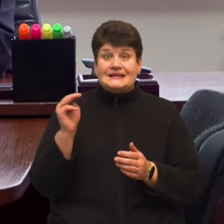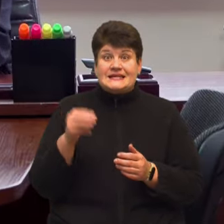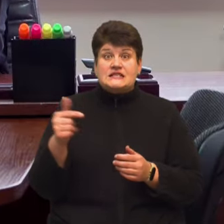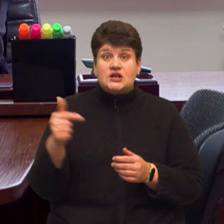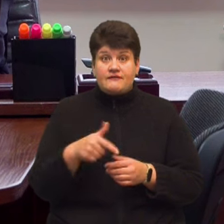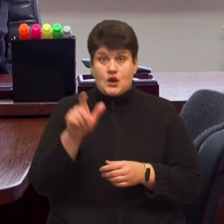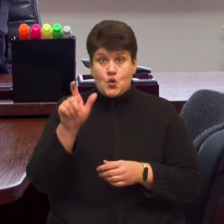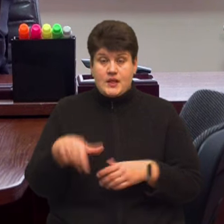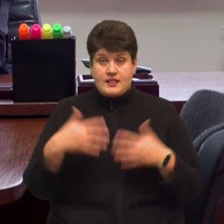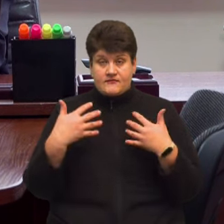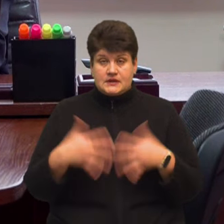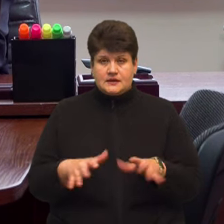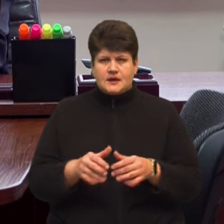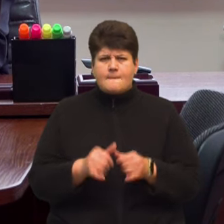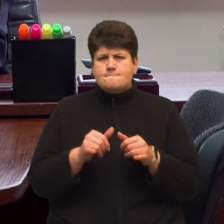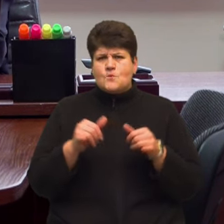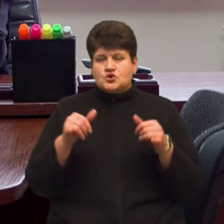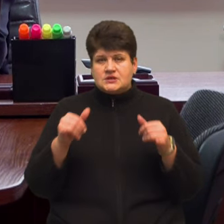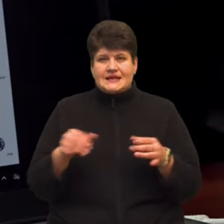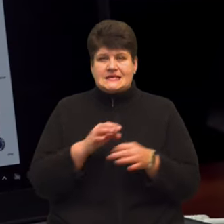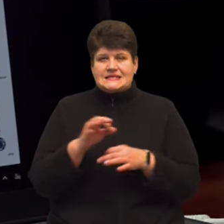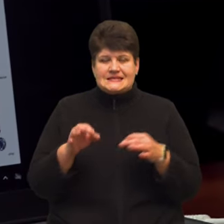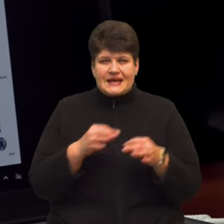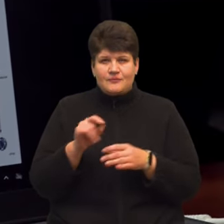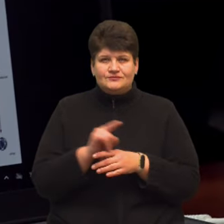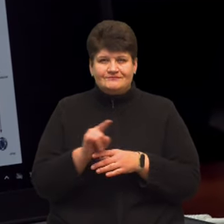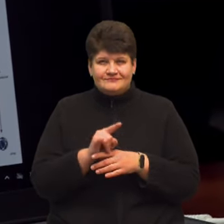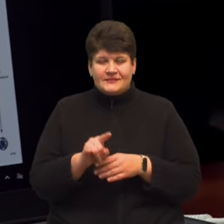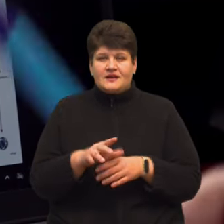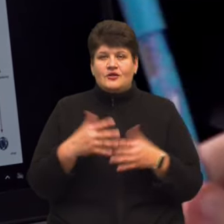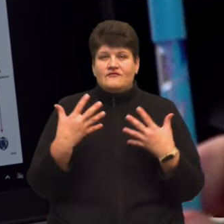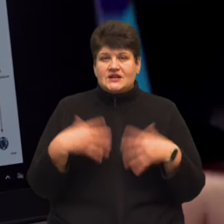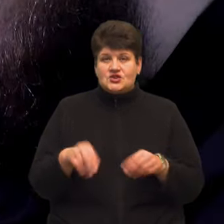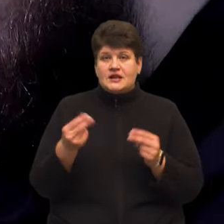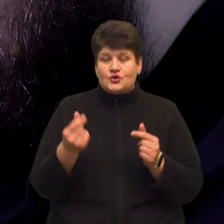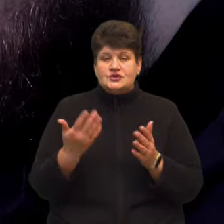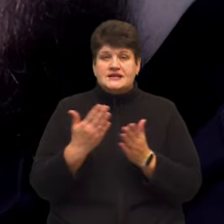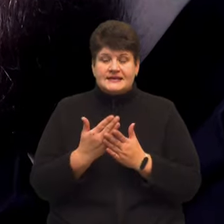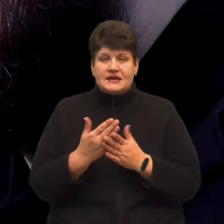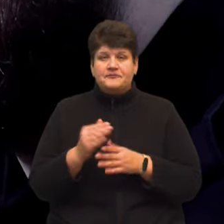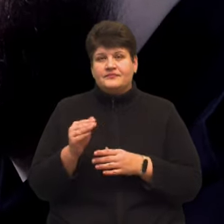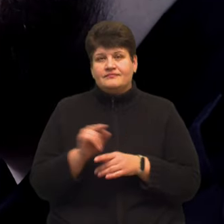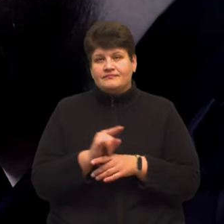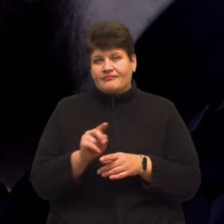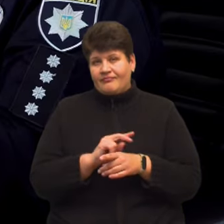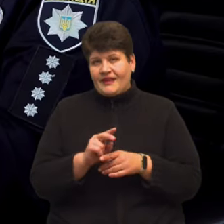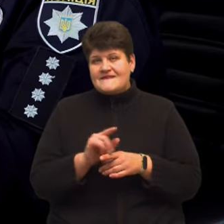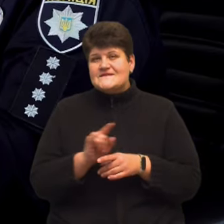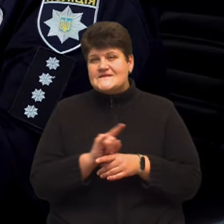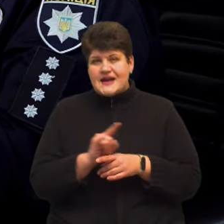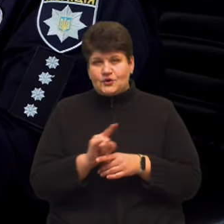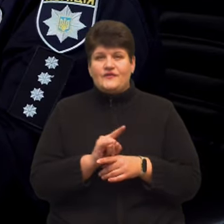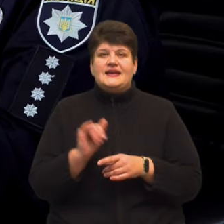Найпоширенішою шахрайською схемою, за якої жителі Тернопільської області втрачали гроші, є фейкові інстаграм-магазини, каже Роман Свірський.